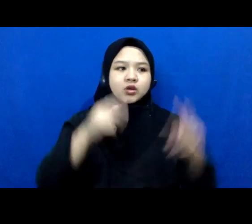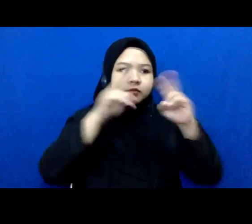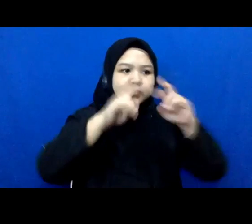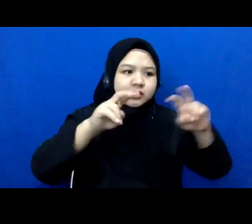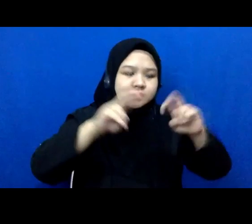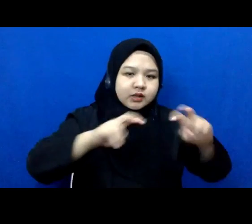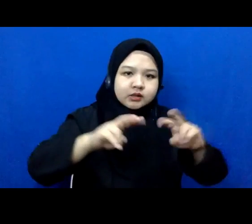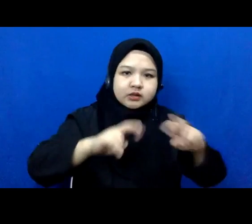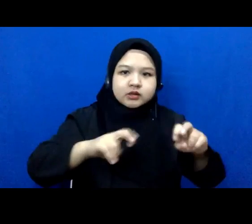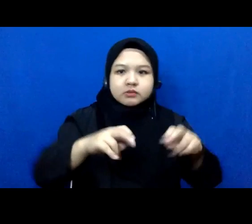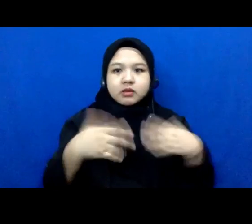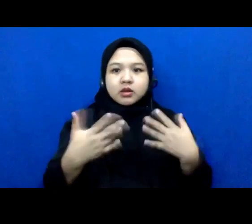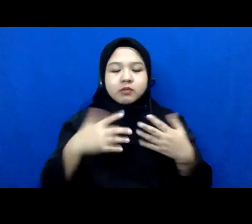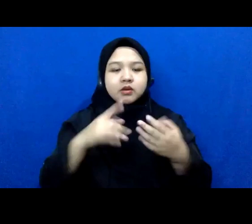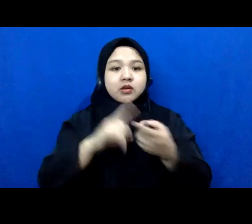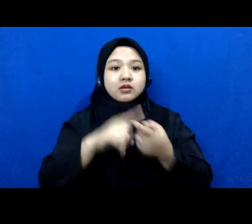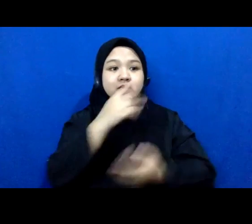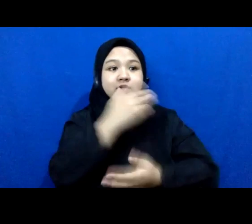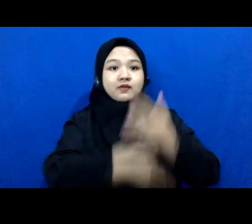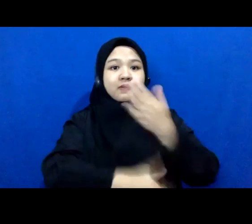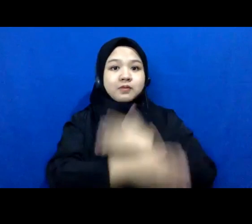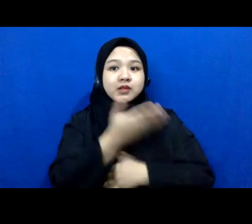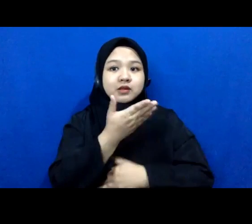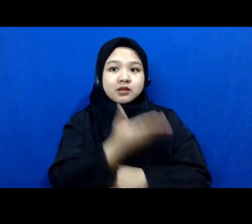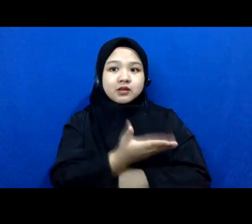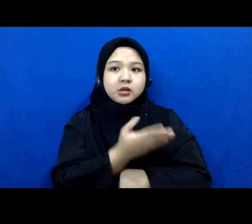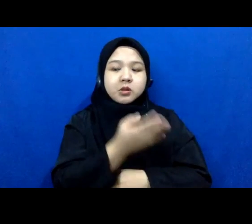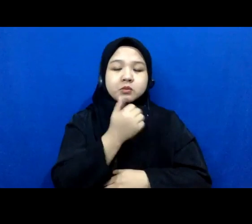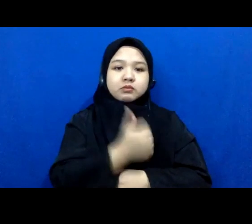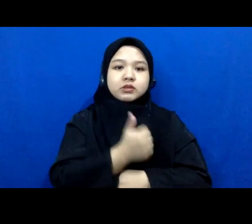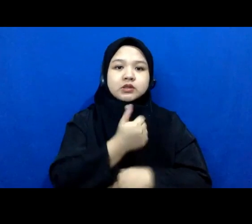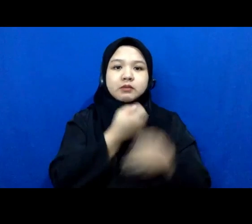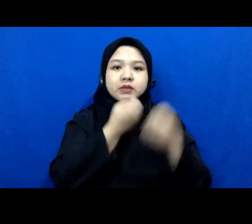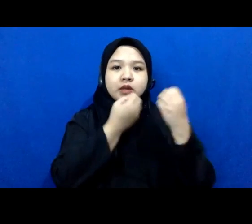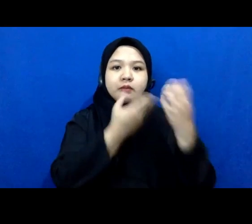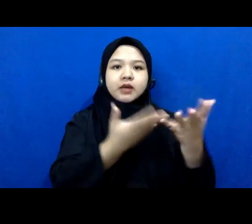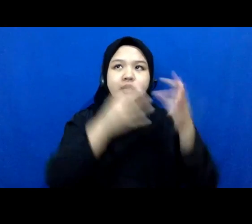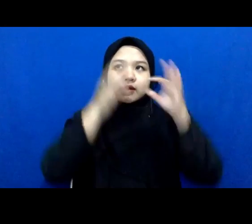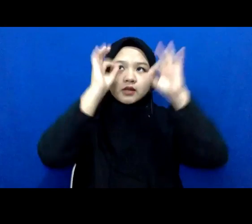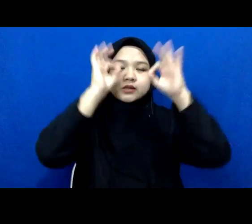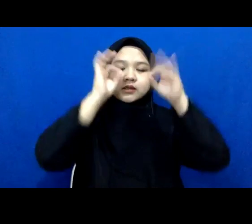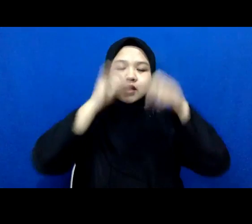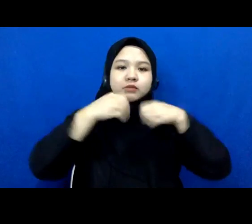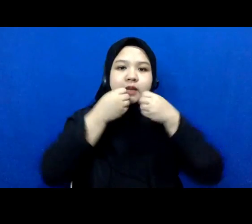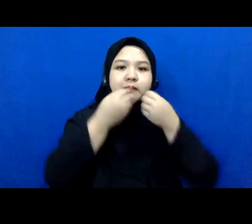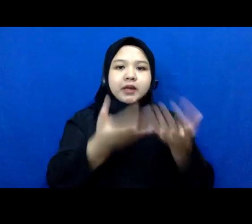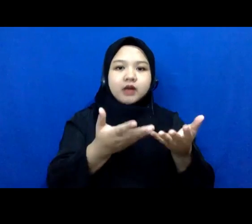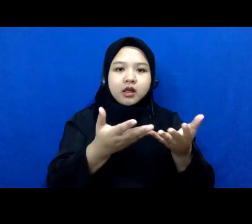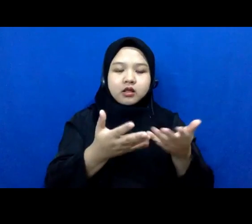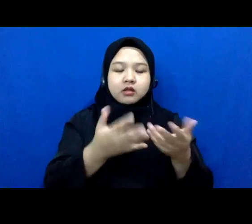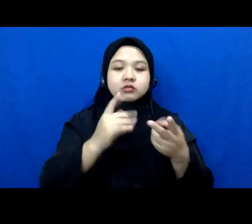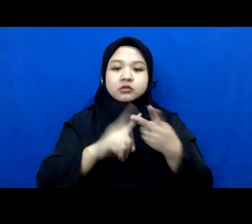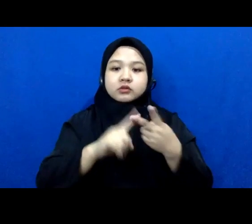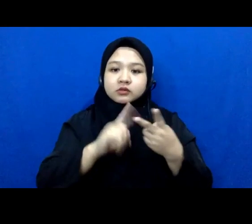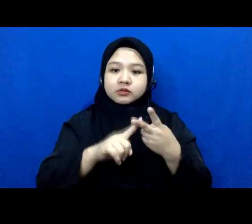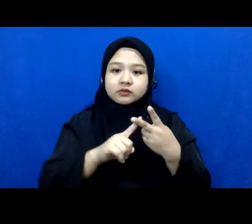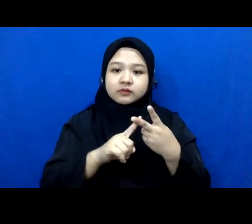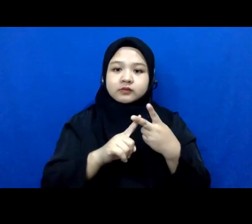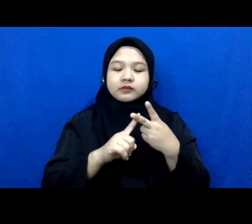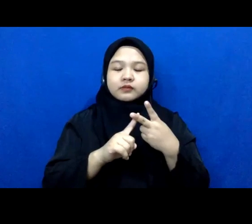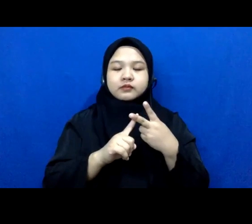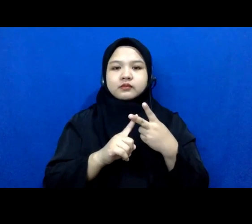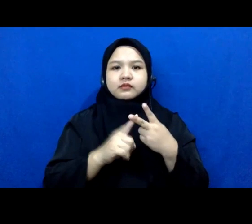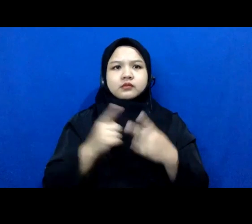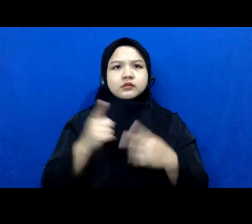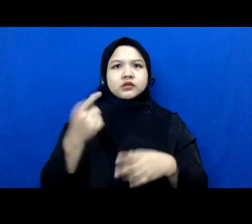teman defable ini bisa menyampaikan kesaksiannya terus yang kedua apakah memang kan gak bisa ya